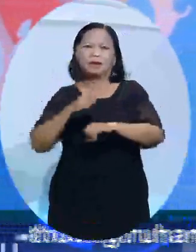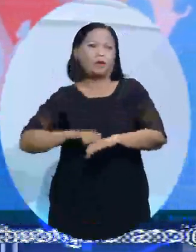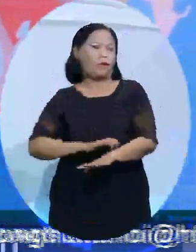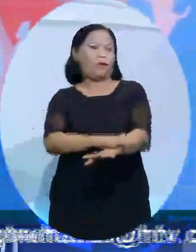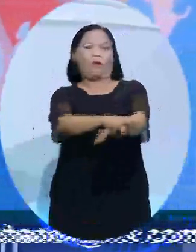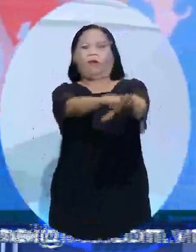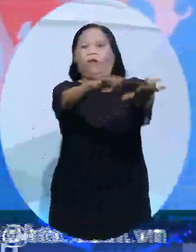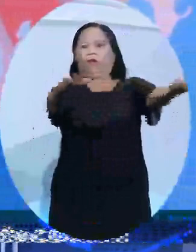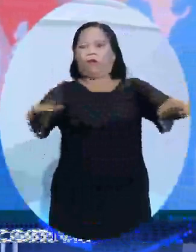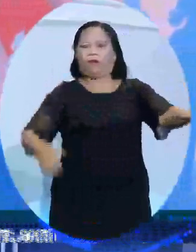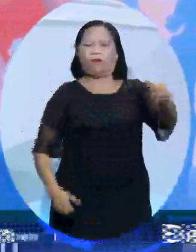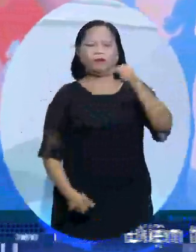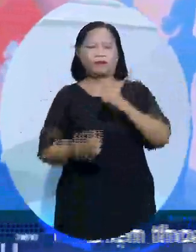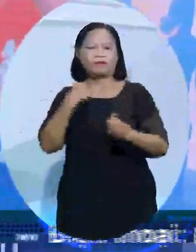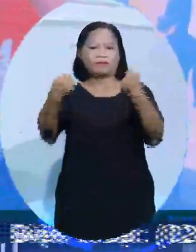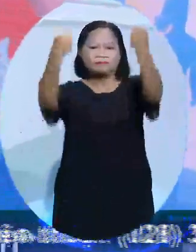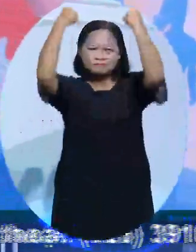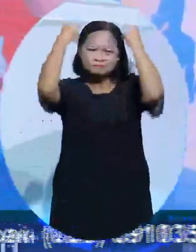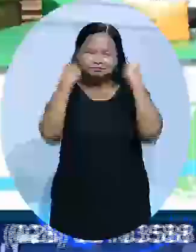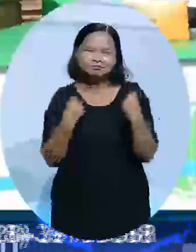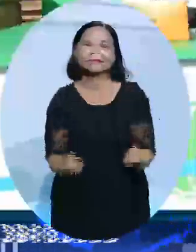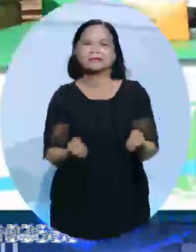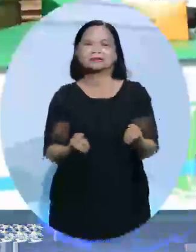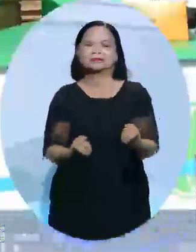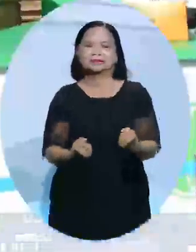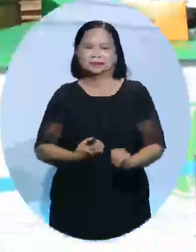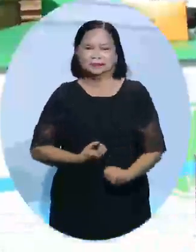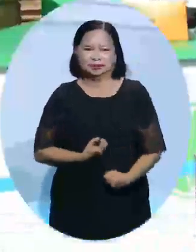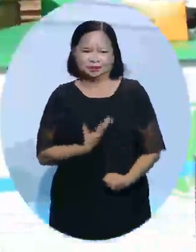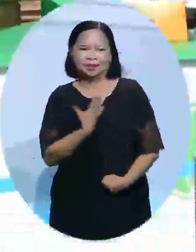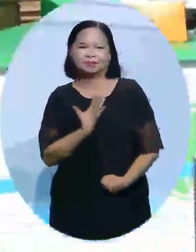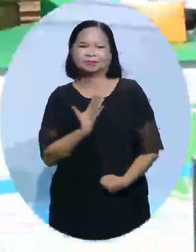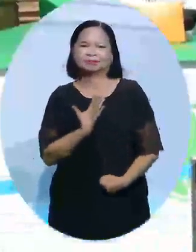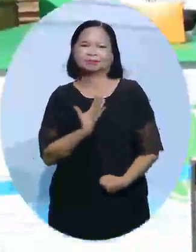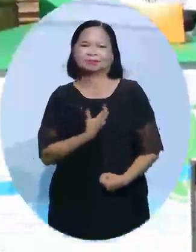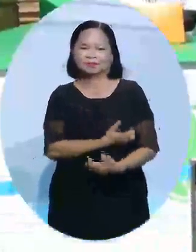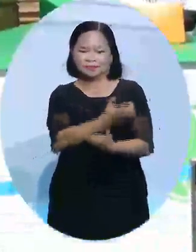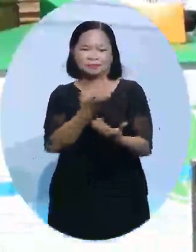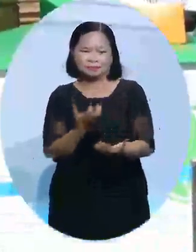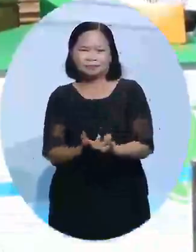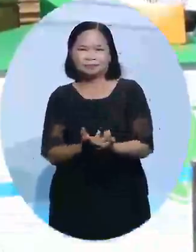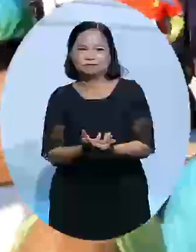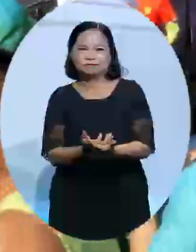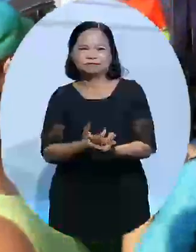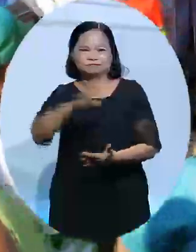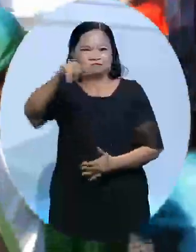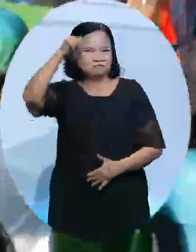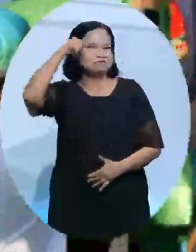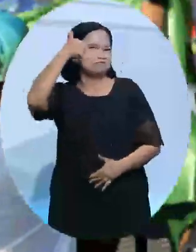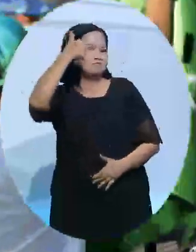được sự vận động, sức mạnh cũng như lối sống năng động và loài mạnh đến toàn cộng đồng. Tôi cho rằng đây là ý nghĩa vô cùng tốt.